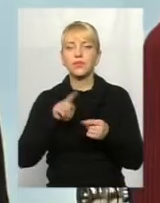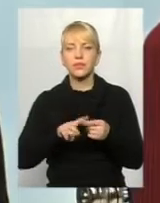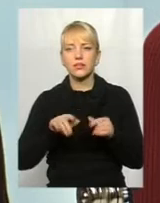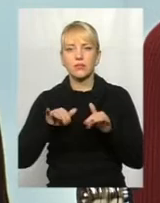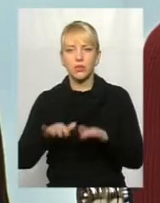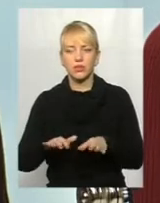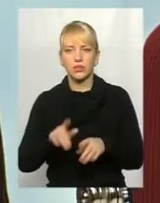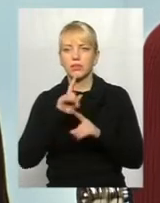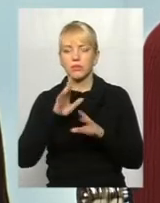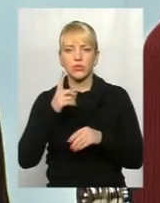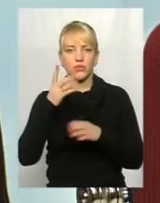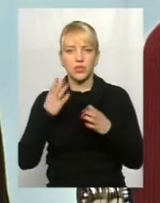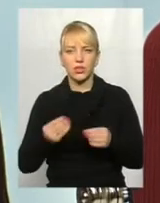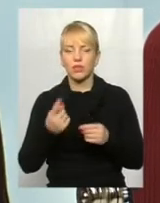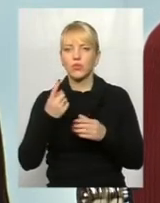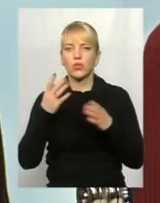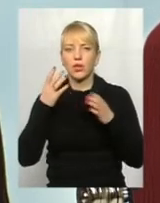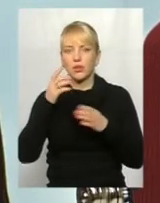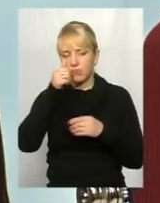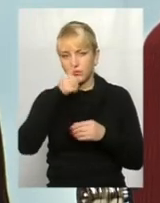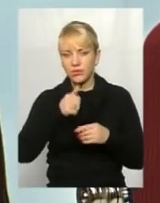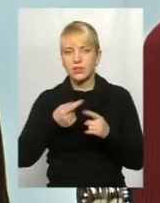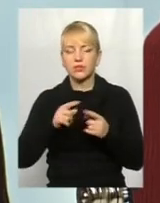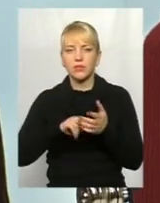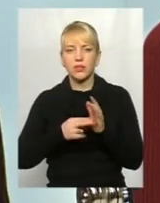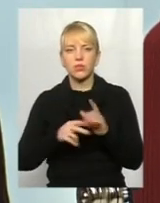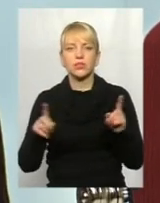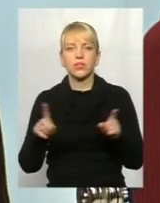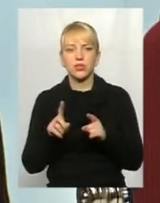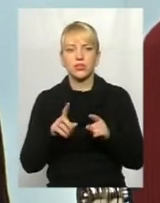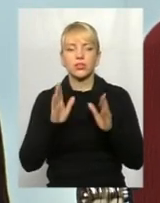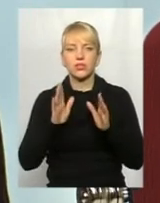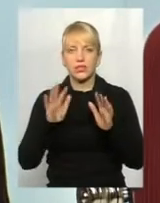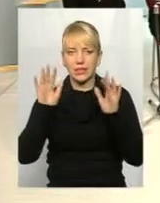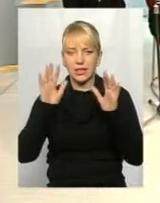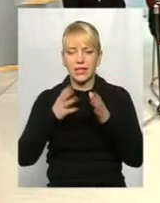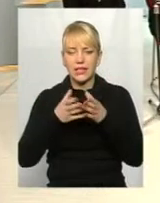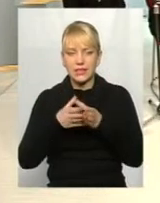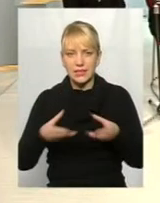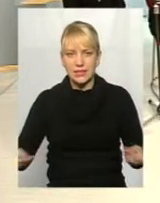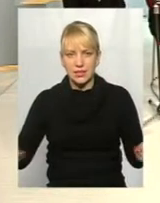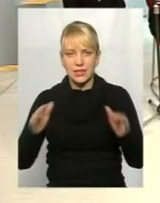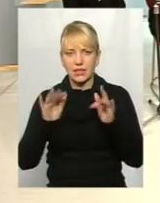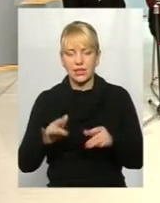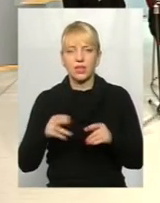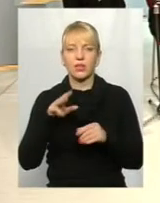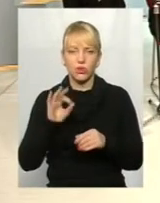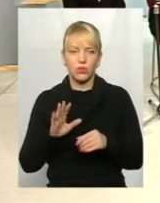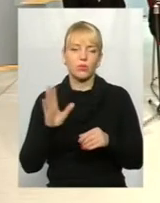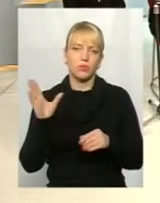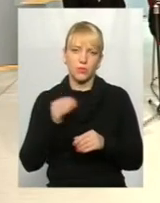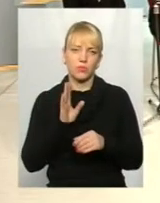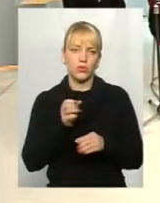не буде в один день, не буде в один місяць, але планується, що тільки зійдуть сніг, і це все буде. Тобто з весною ми